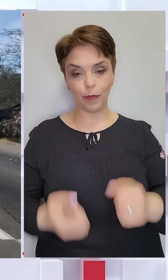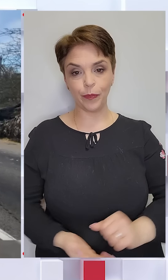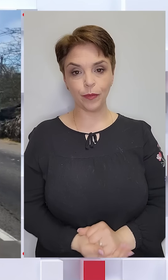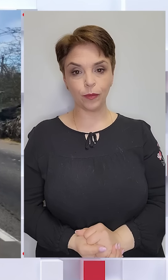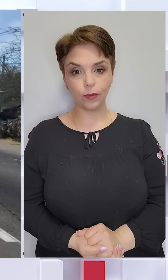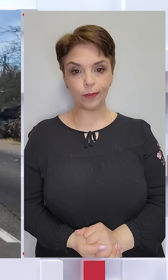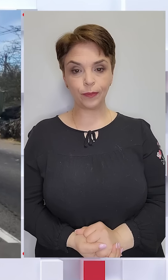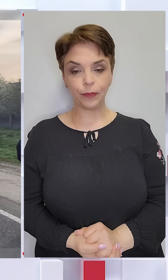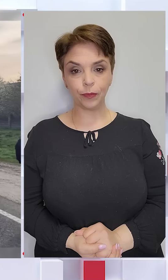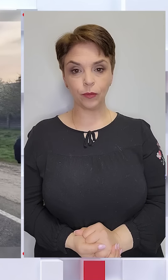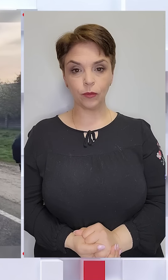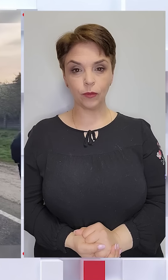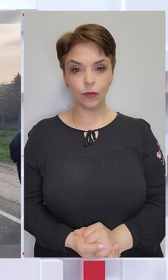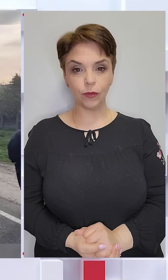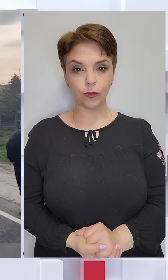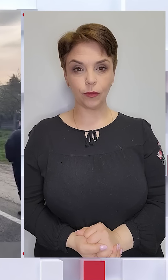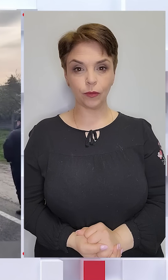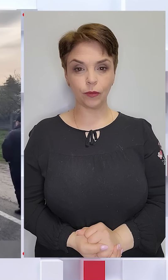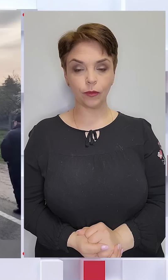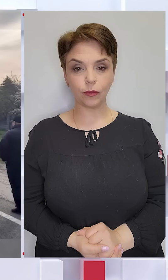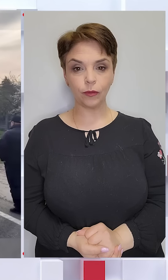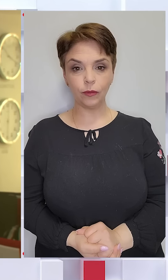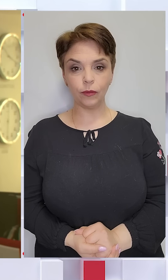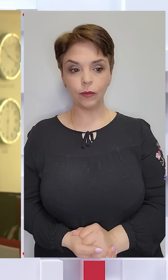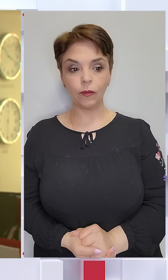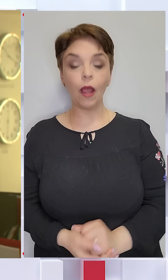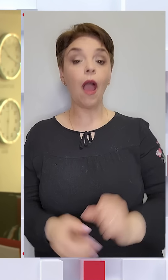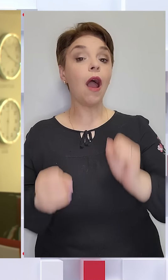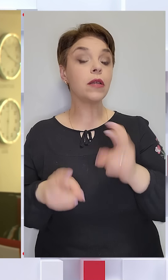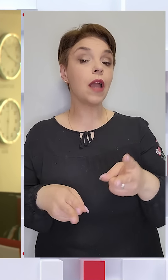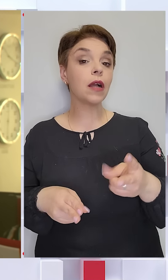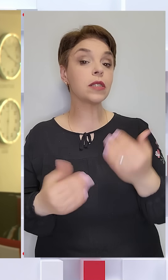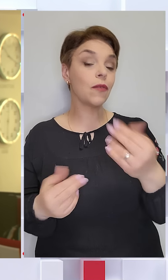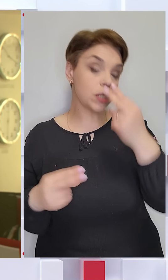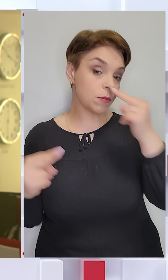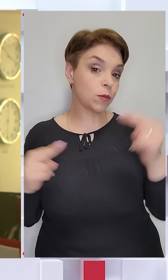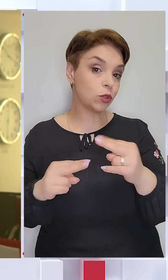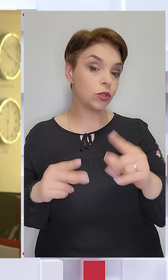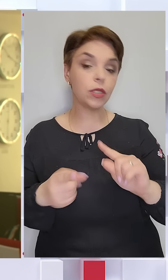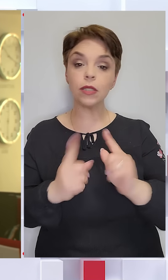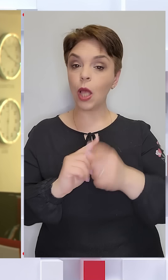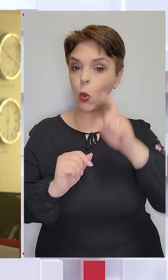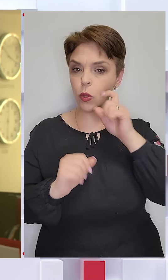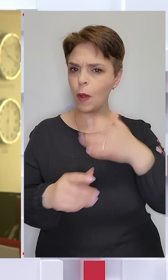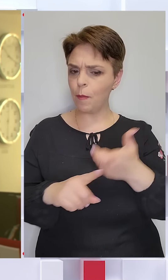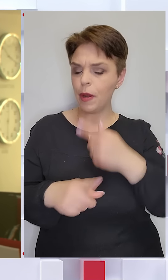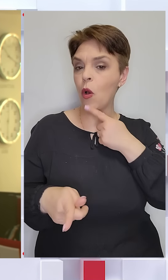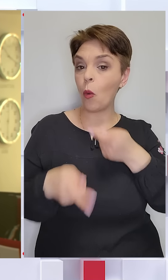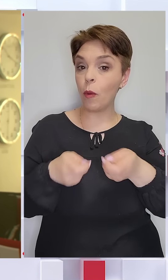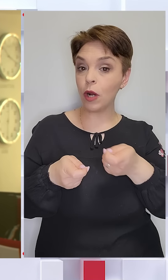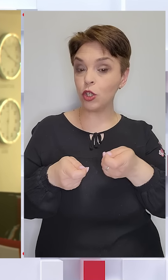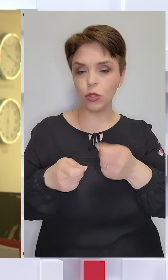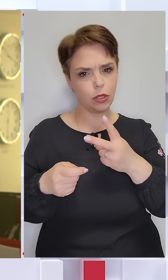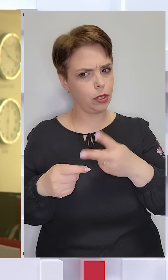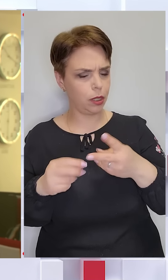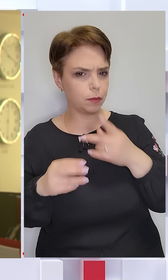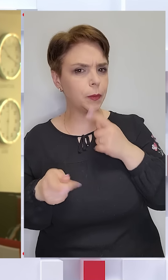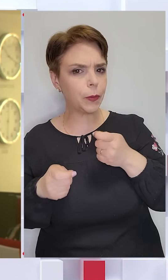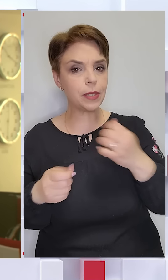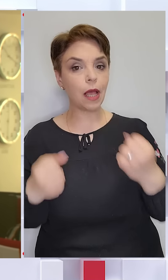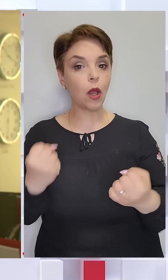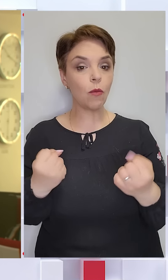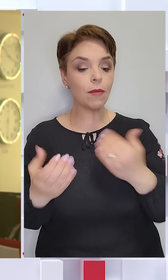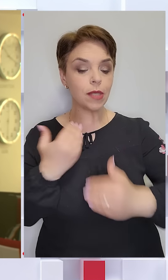Антон Онищук, Волинь, ТСН 1+,1. А як за вашими спостереженнями, чи стали українці обережнішими і обачнішими за